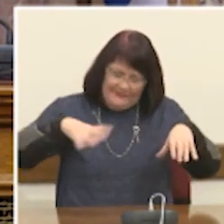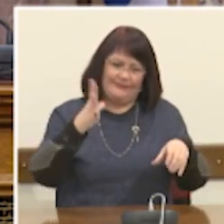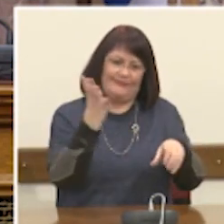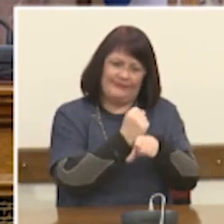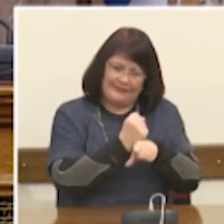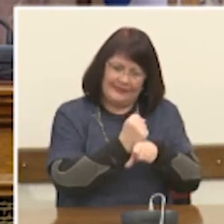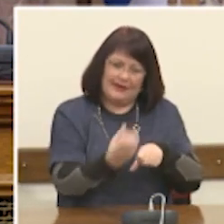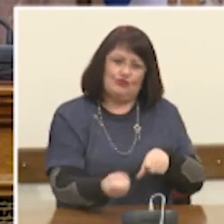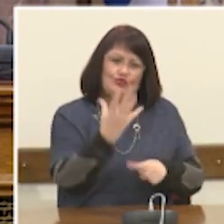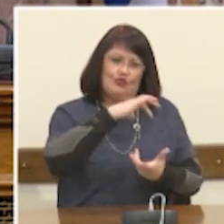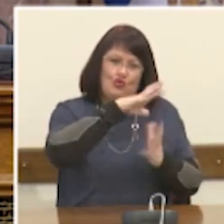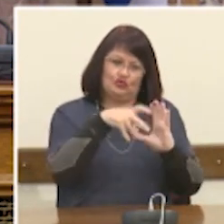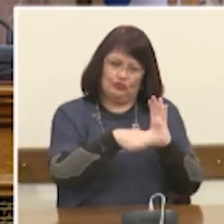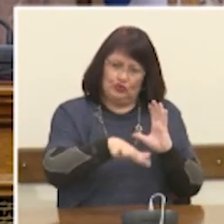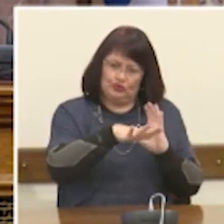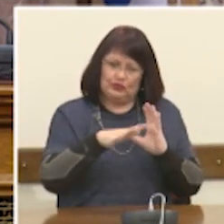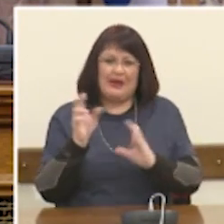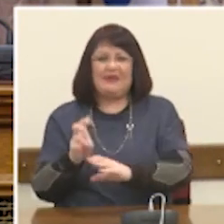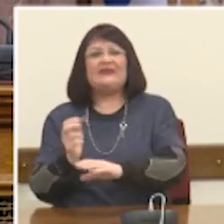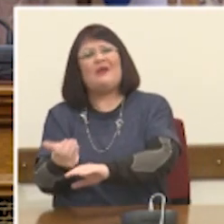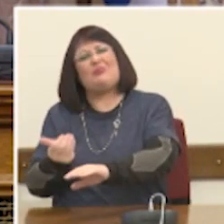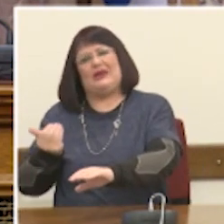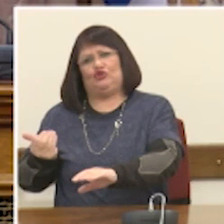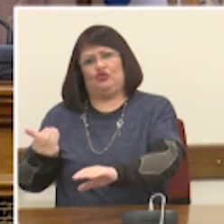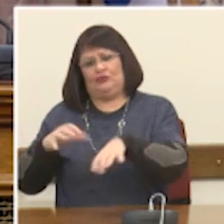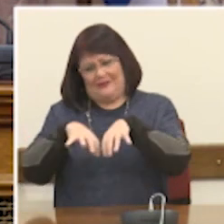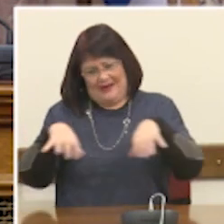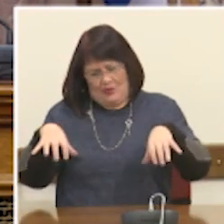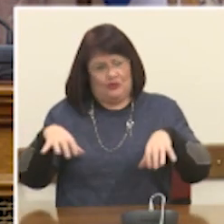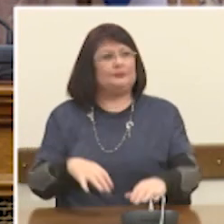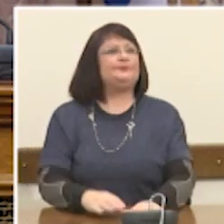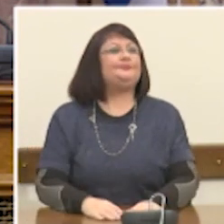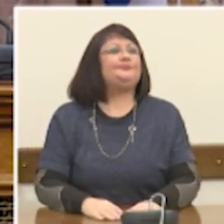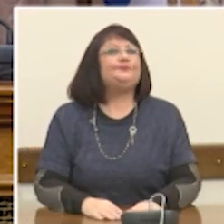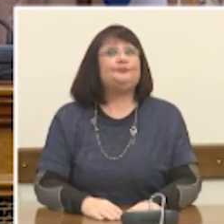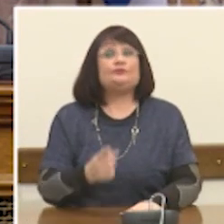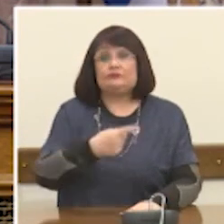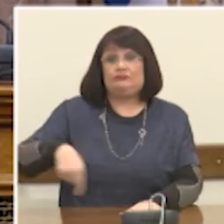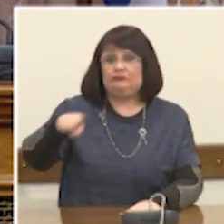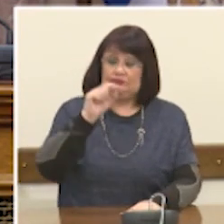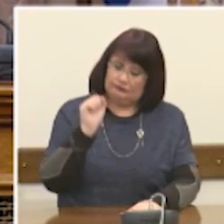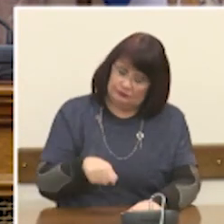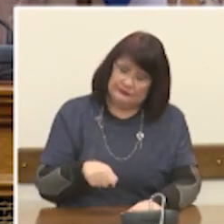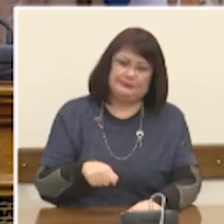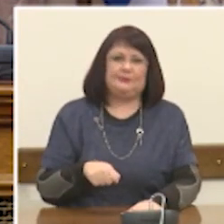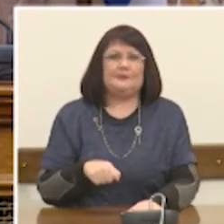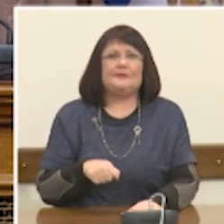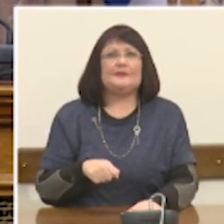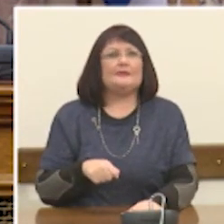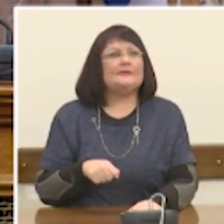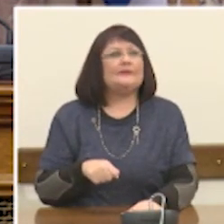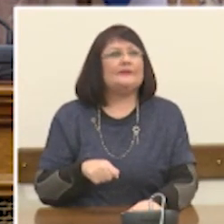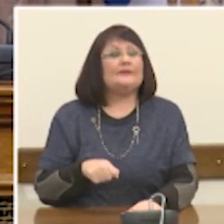κόσμο από αυτά που θα μένουν πίσω. Όλοι συμφωνούμε πάντως πως τα